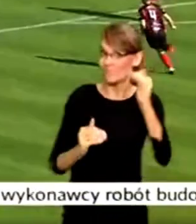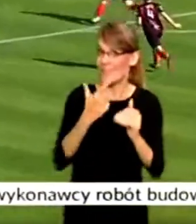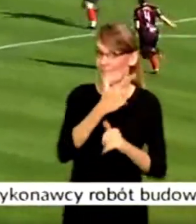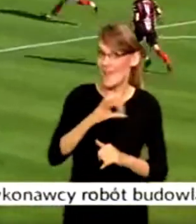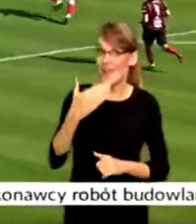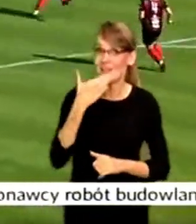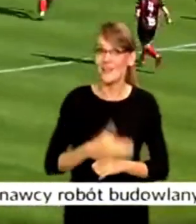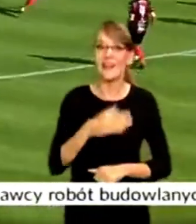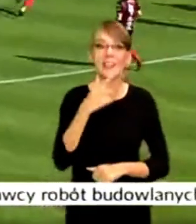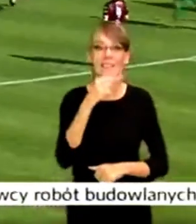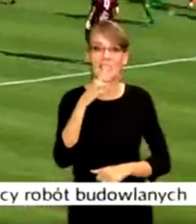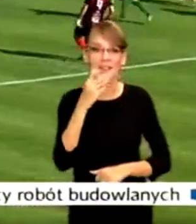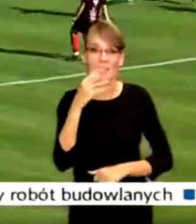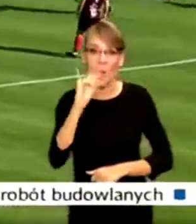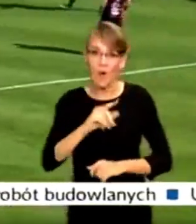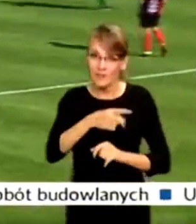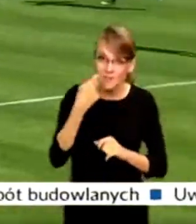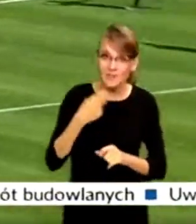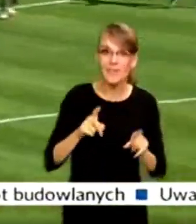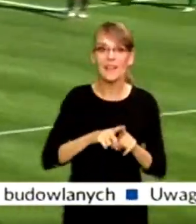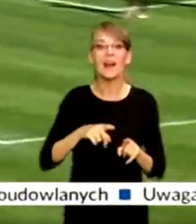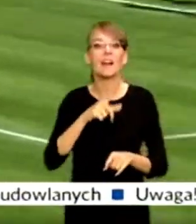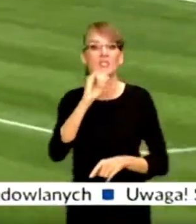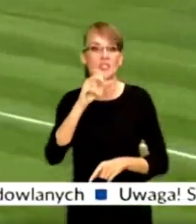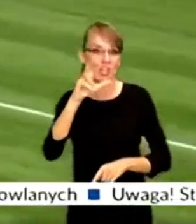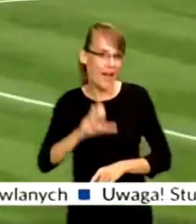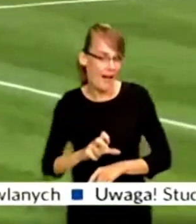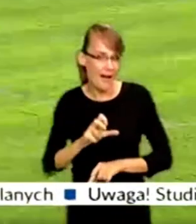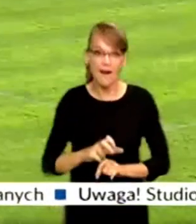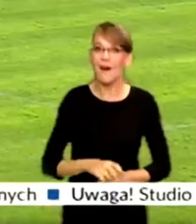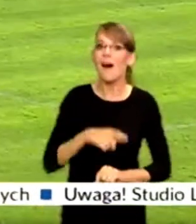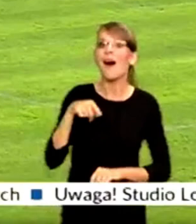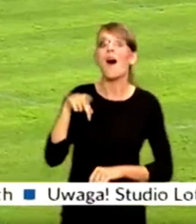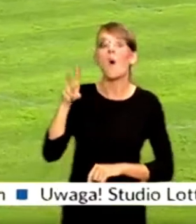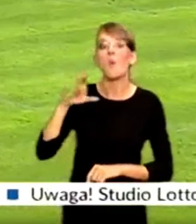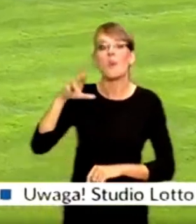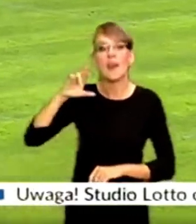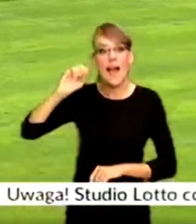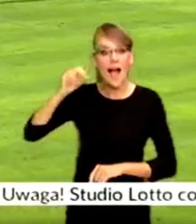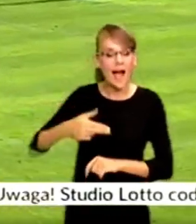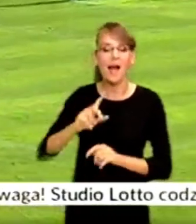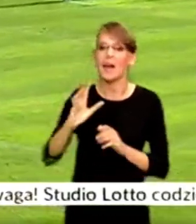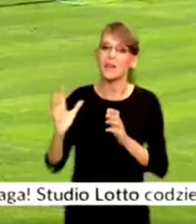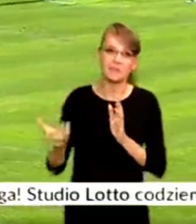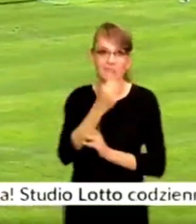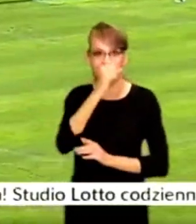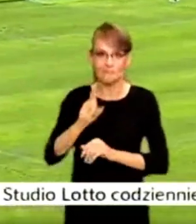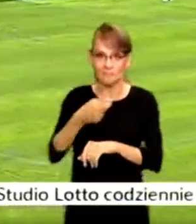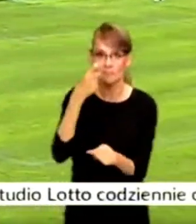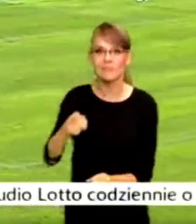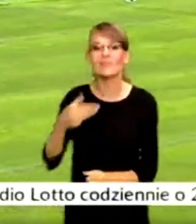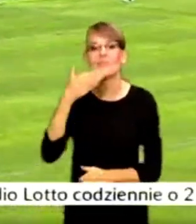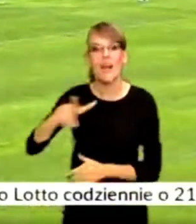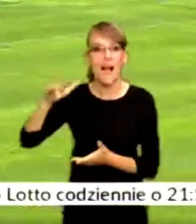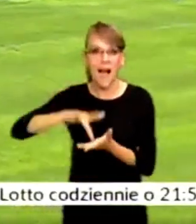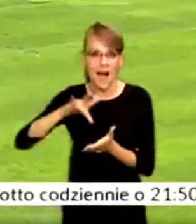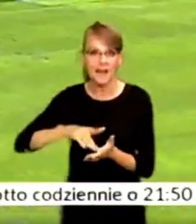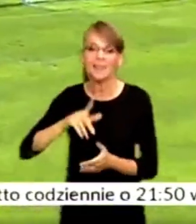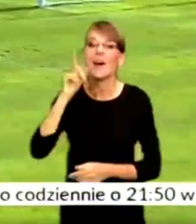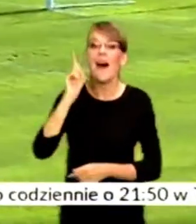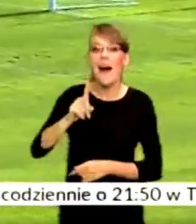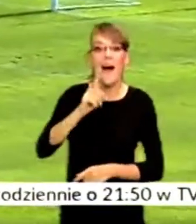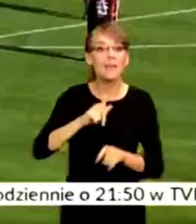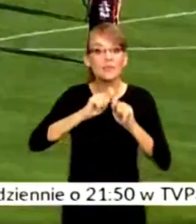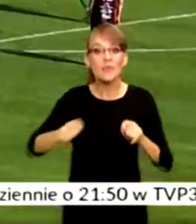golach Michała Drewnowskiego i Arkadiusza Ciacha. Huragan zdobył kontaktową bramkę z rzutu karnego, ale tuż przed przerwą